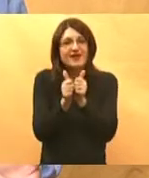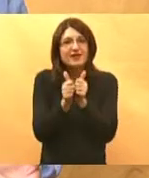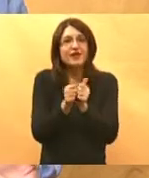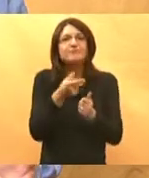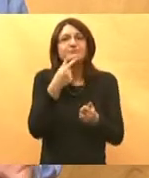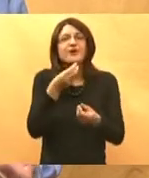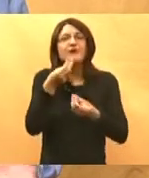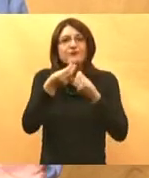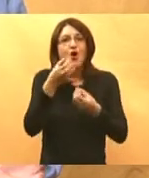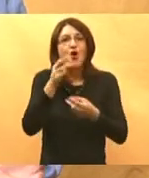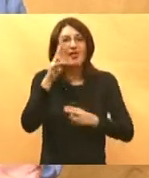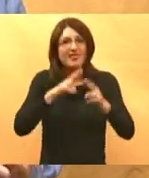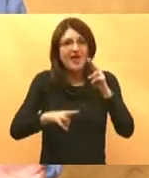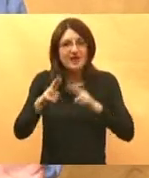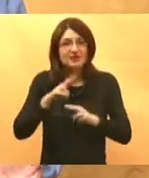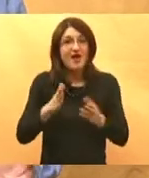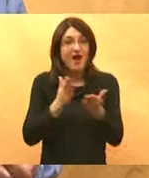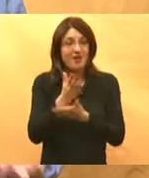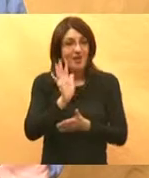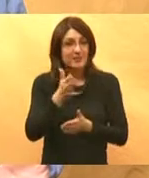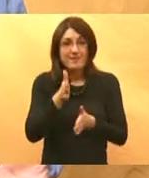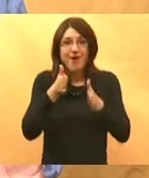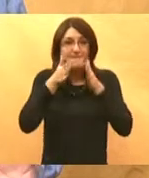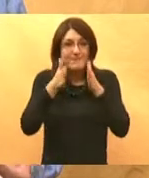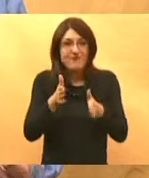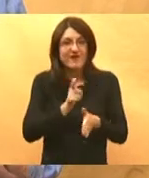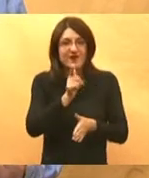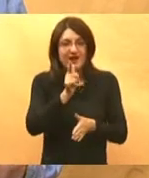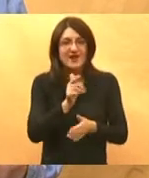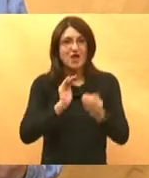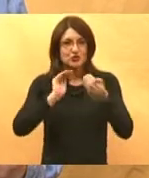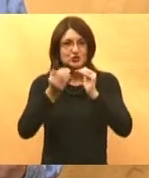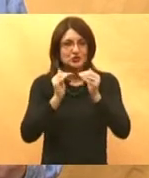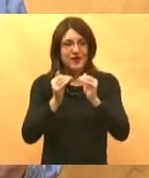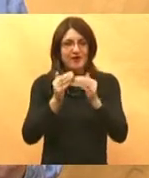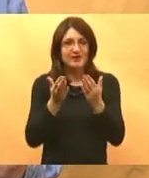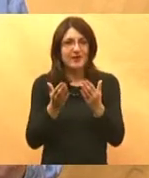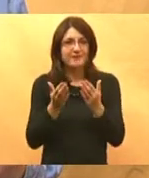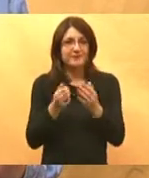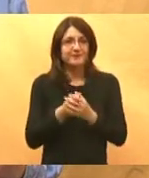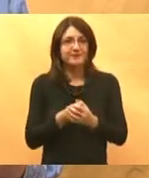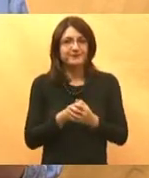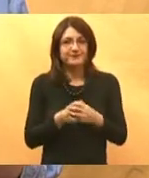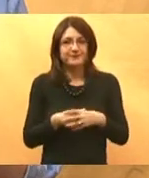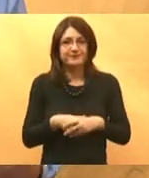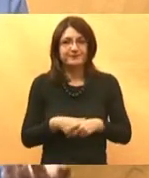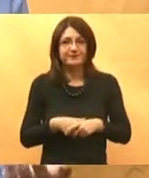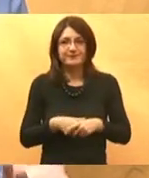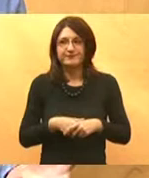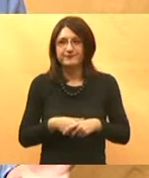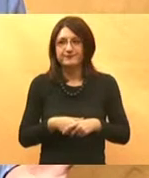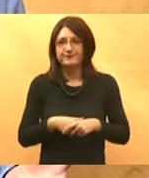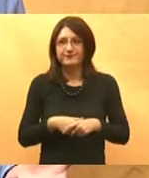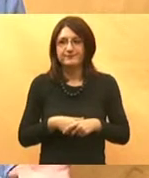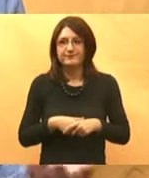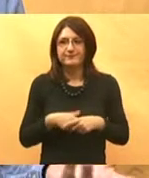zove lječenje i ako nemate zajedničkog i povjerenja i suradnje i jasnog i